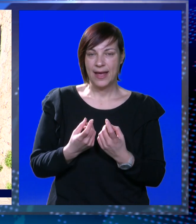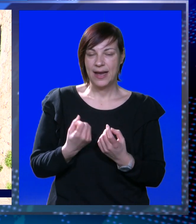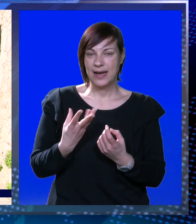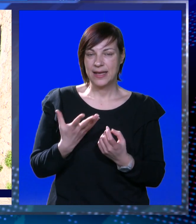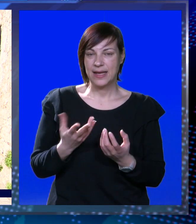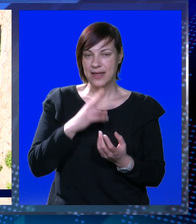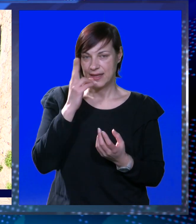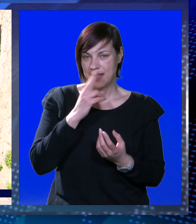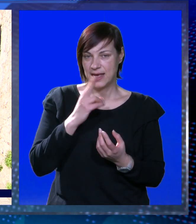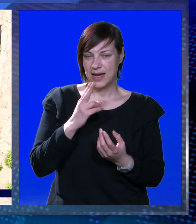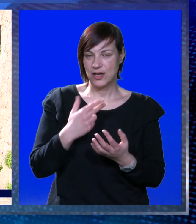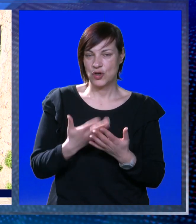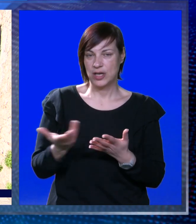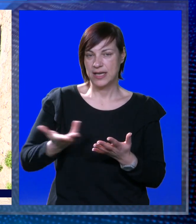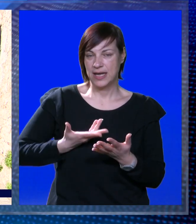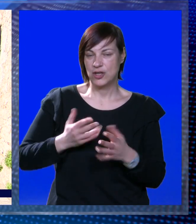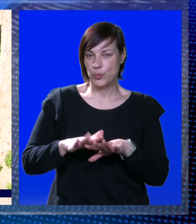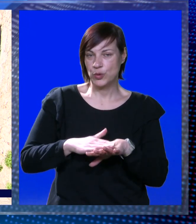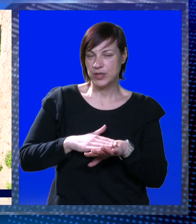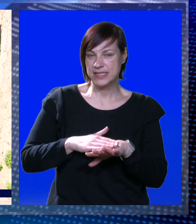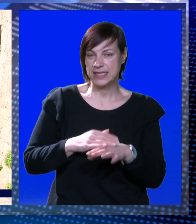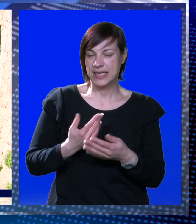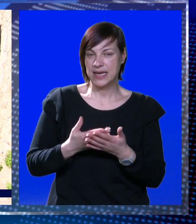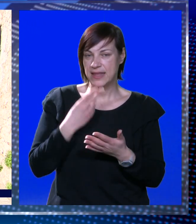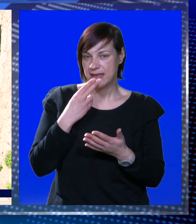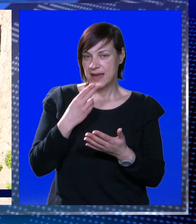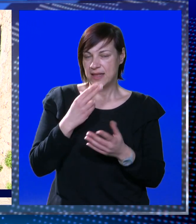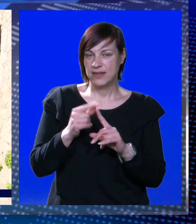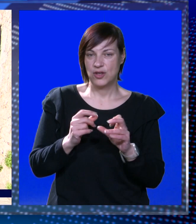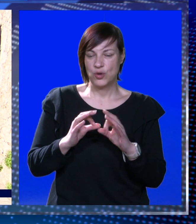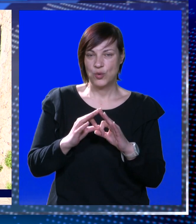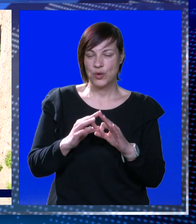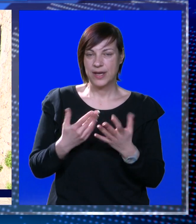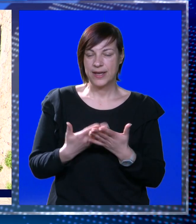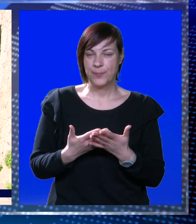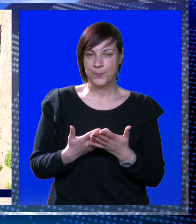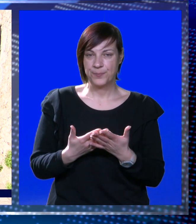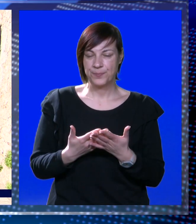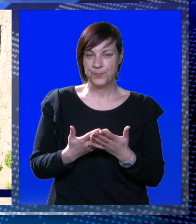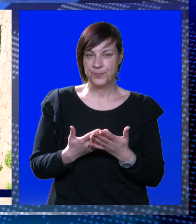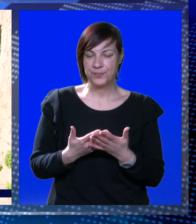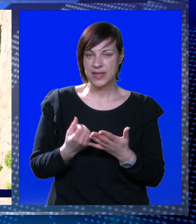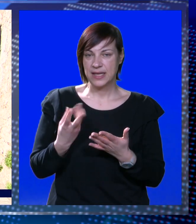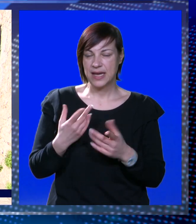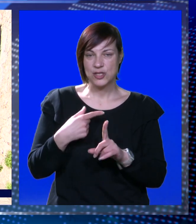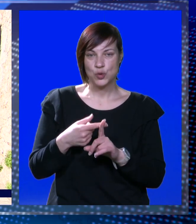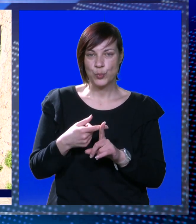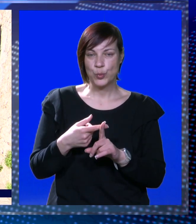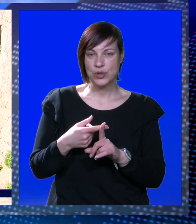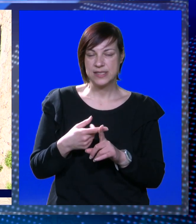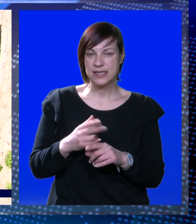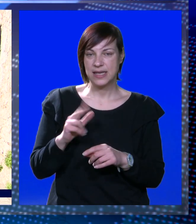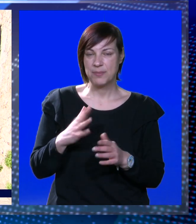kad je alkohol ili kad odbiju testiranje na opojna sredstva droge, kad se testira i na opojna sredstva droge, kad su